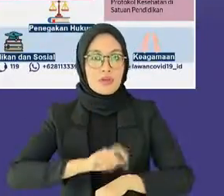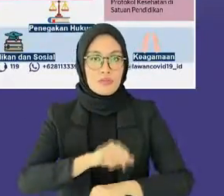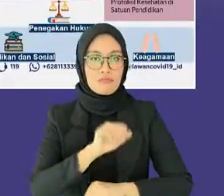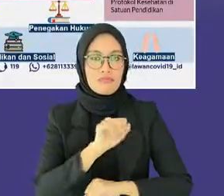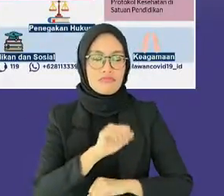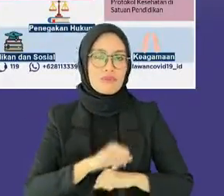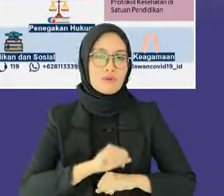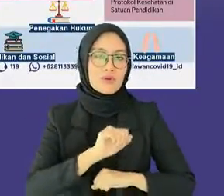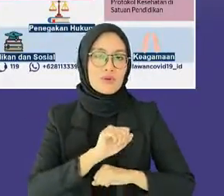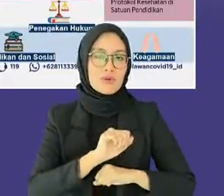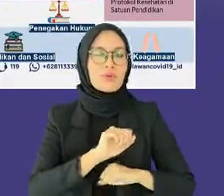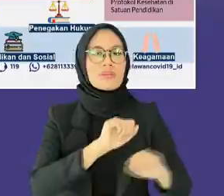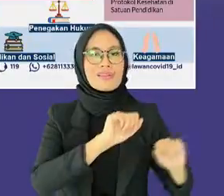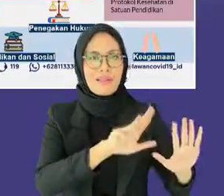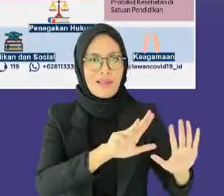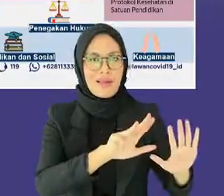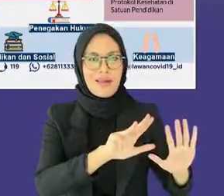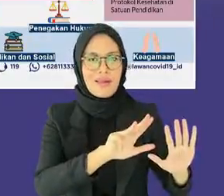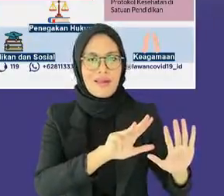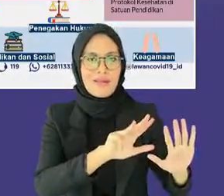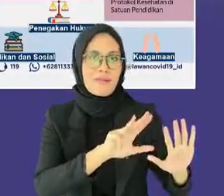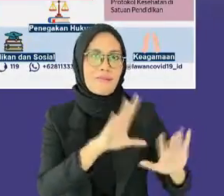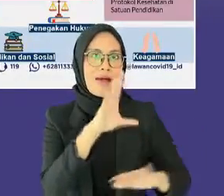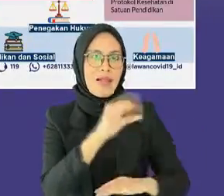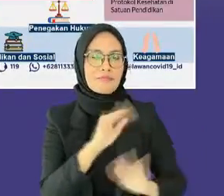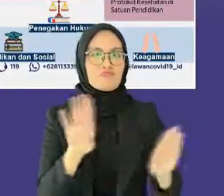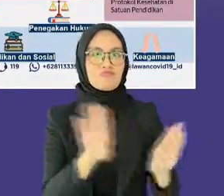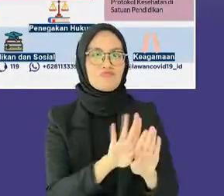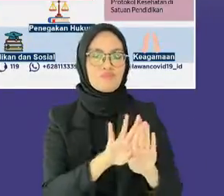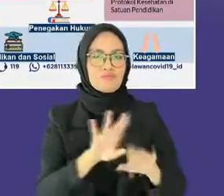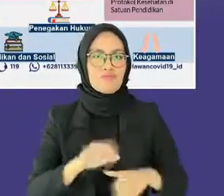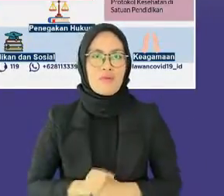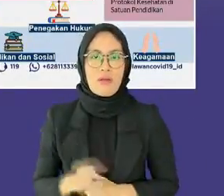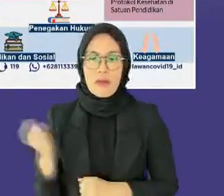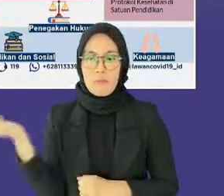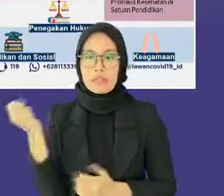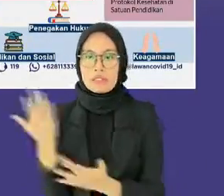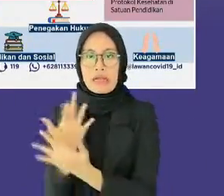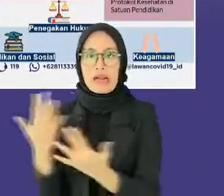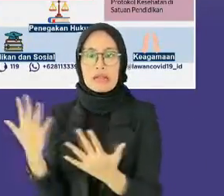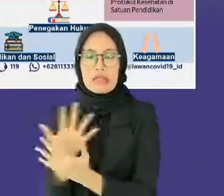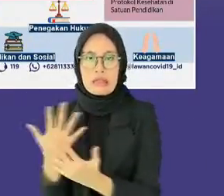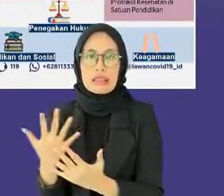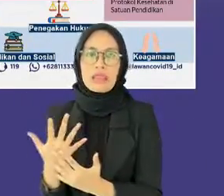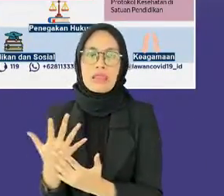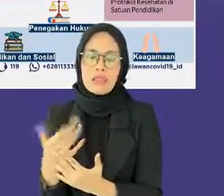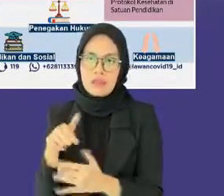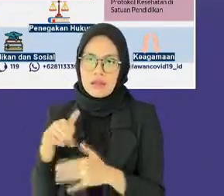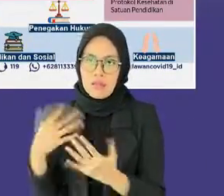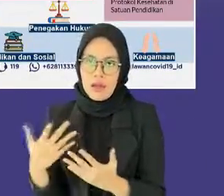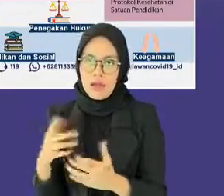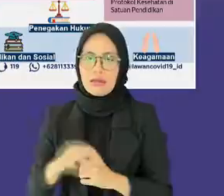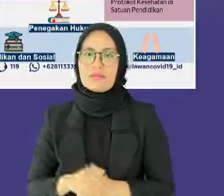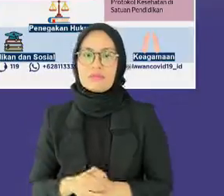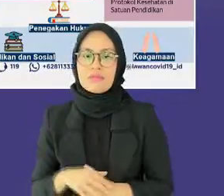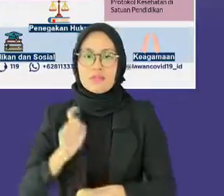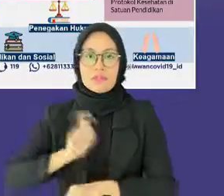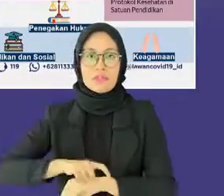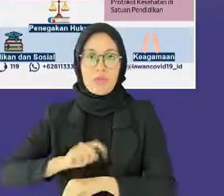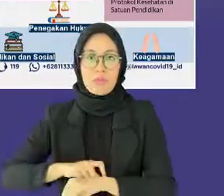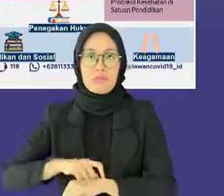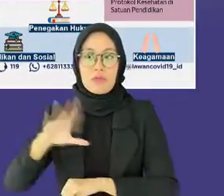21.00 pasar rakyat yang menjual kebutuhan non sehari-hari menjadi pukul 17